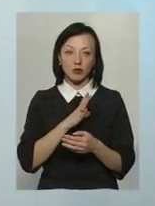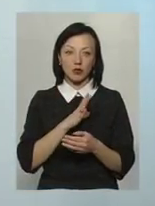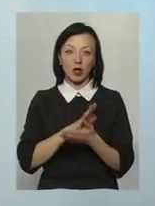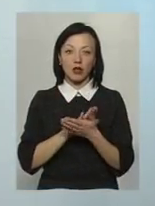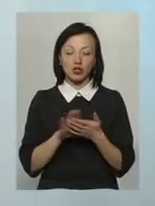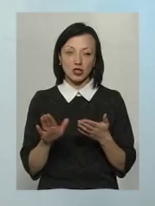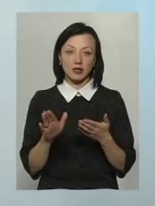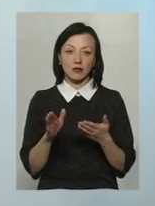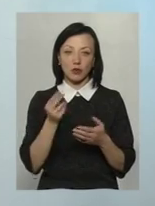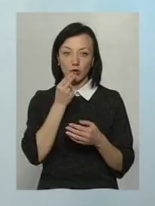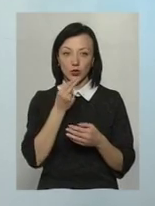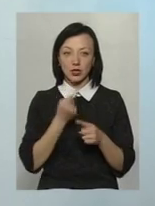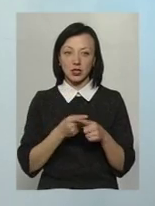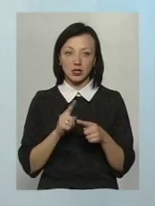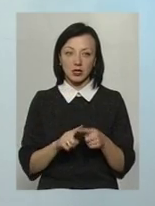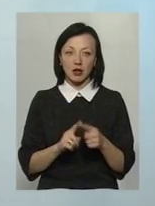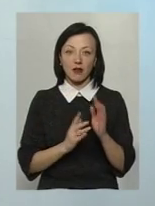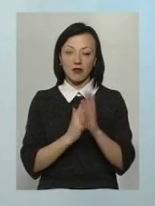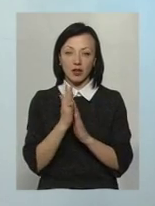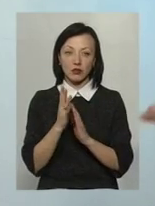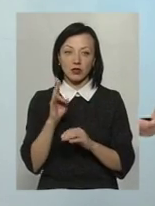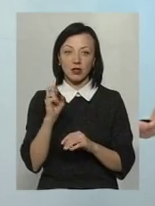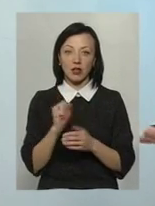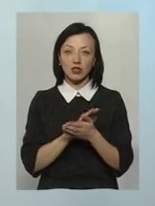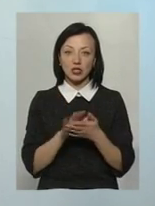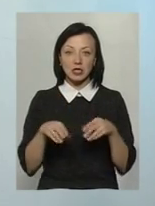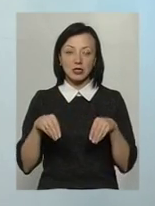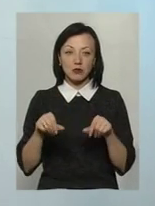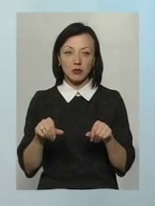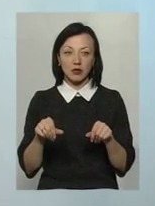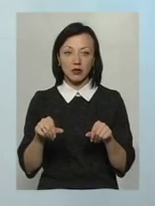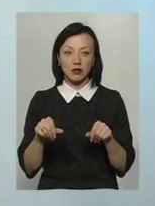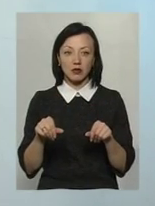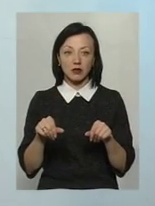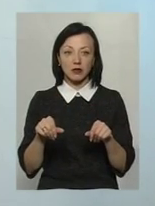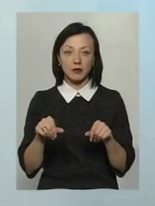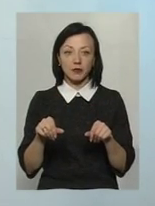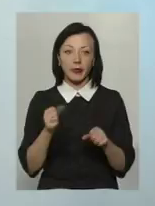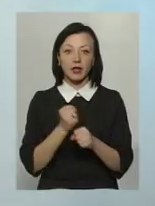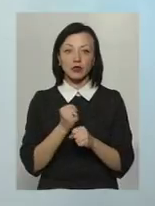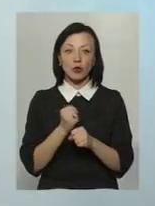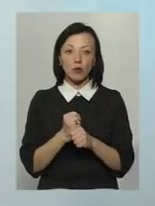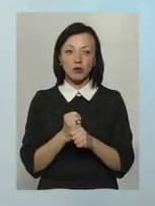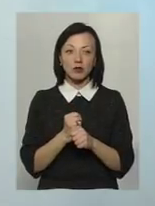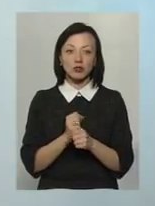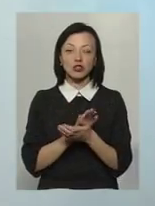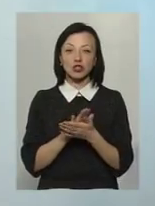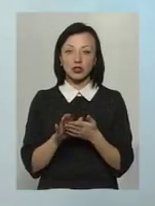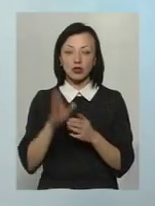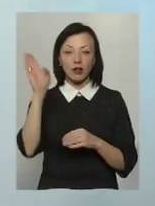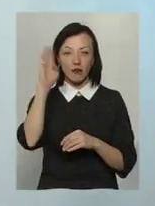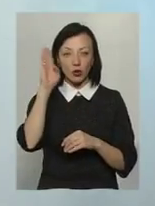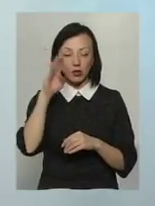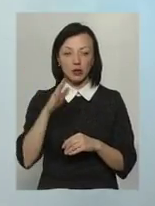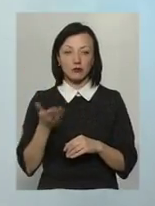екологічно чистий продукт, це вирощено на чистій землі, зроблено з чистої води.